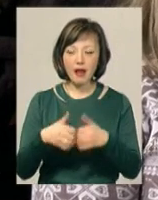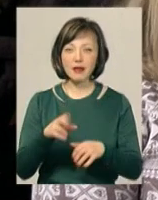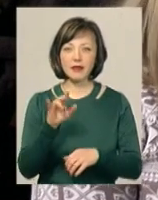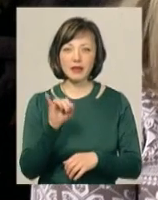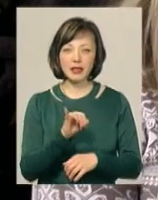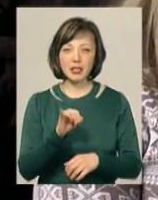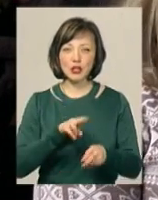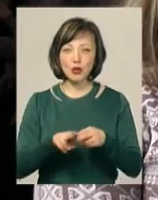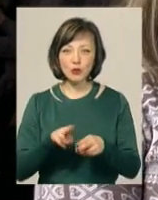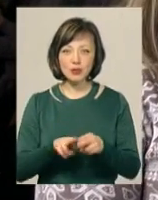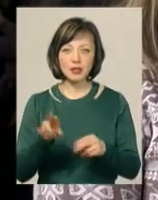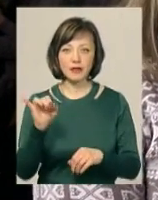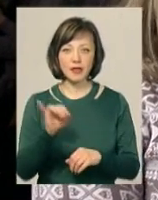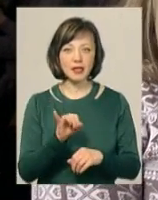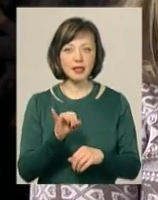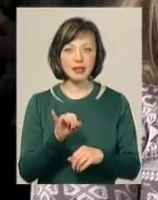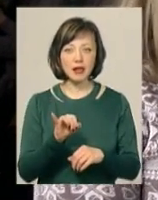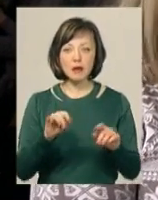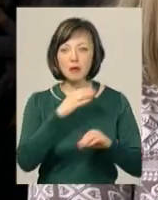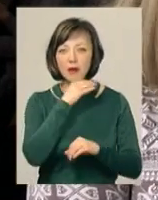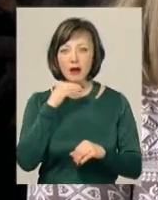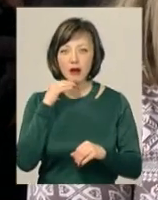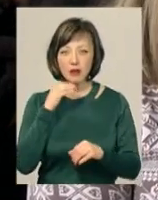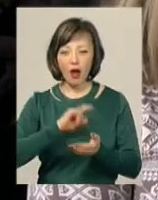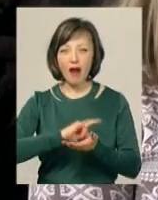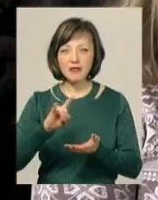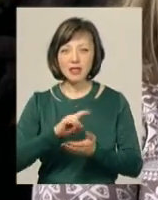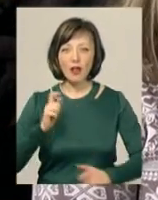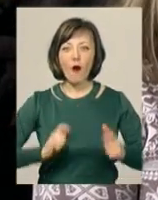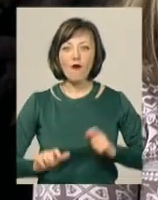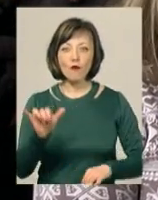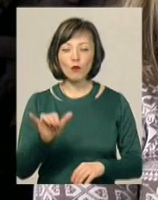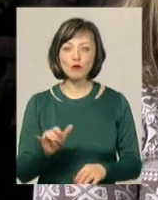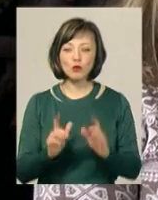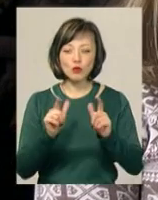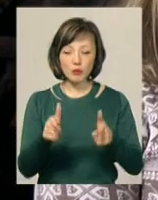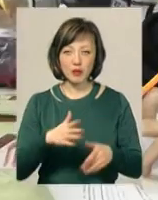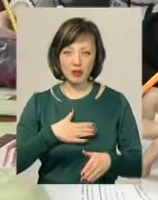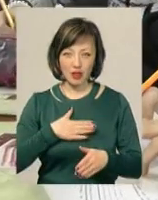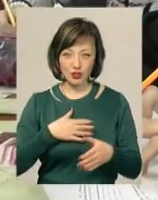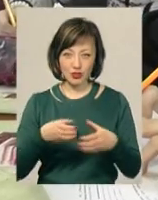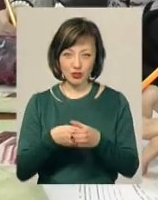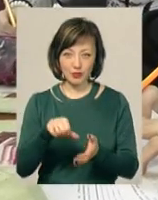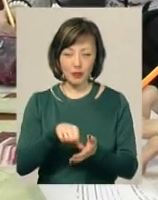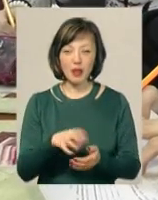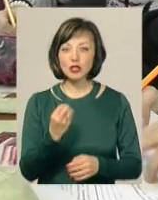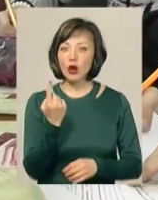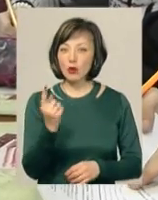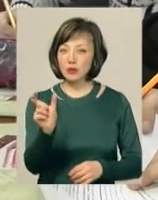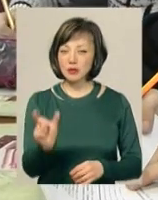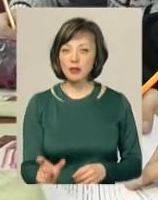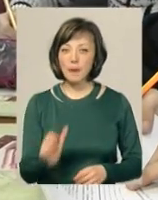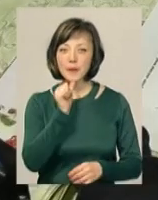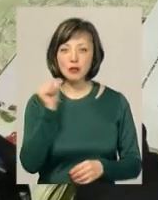і слюсарів, і дуже багато в авіаційний вуз поступило з нашої станції війних техніків. Ще один учасник конкурсу –